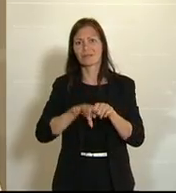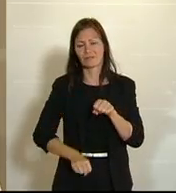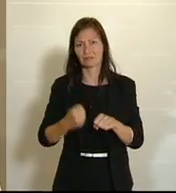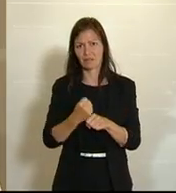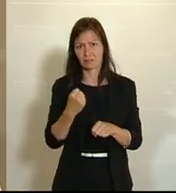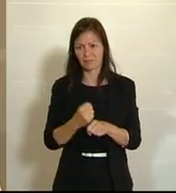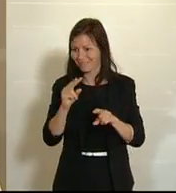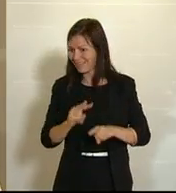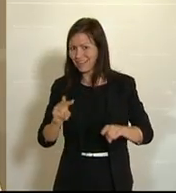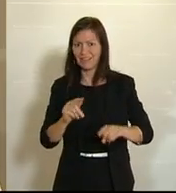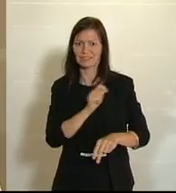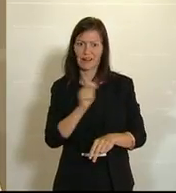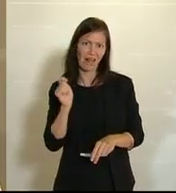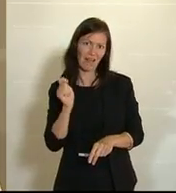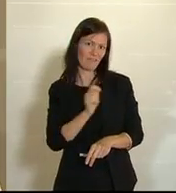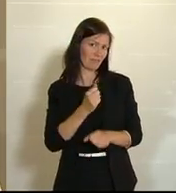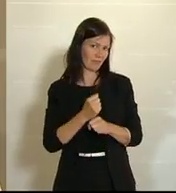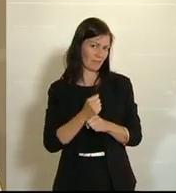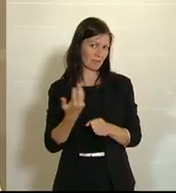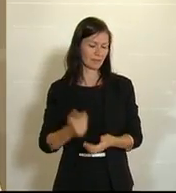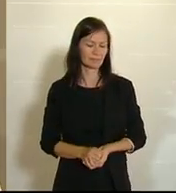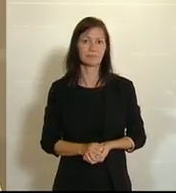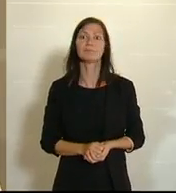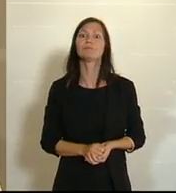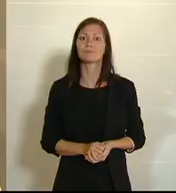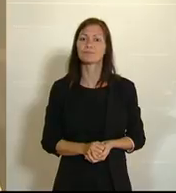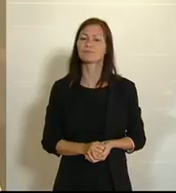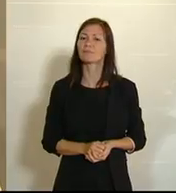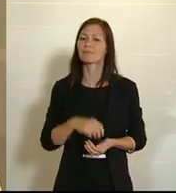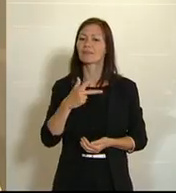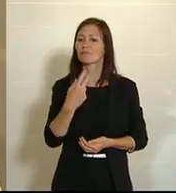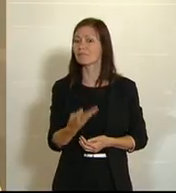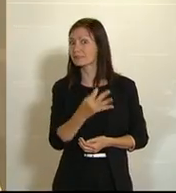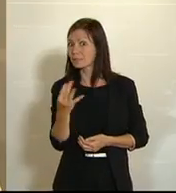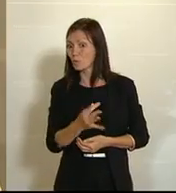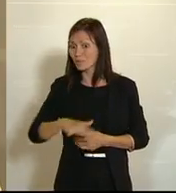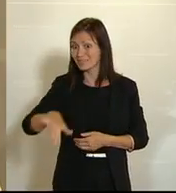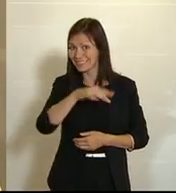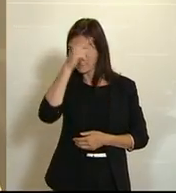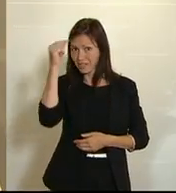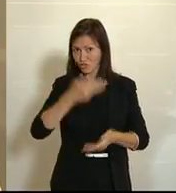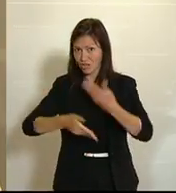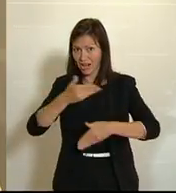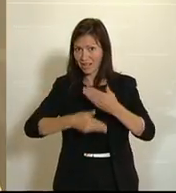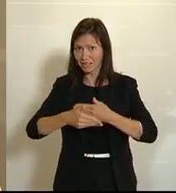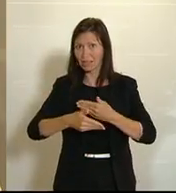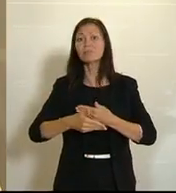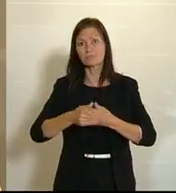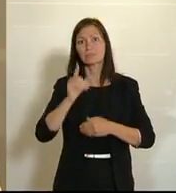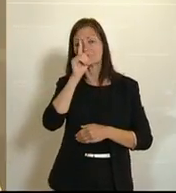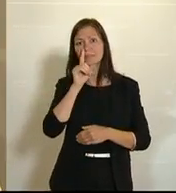sklavenähnlichen Bedingungen. 43 Prozent der Opfer vom Menschenhandel werden in der Sexindustrie, das heißt in die